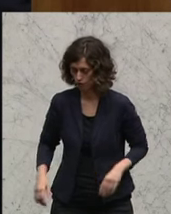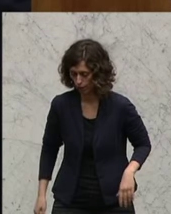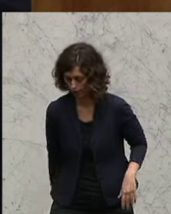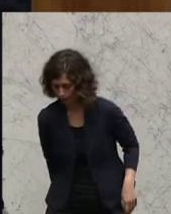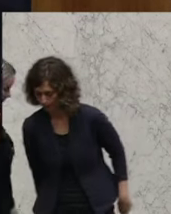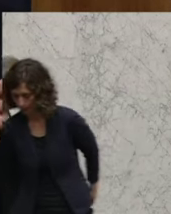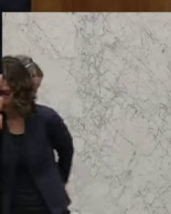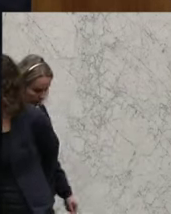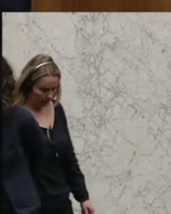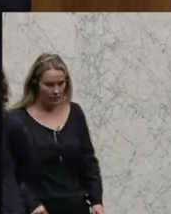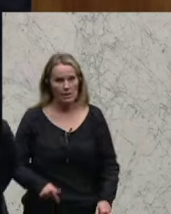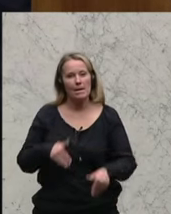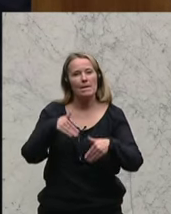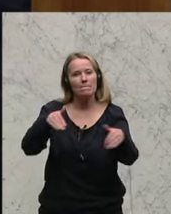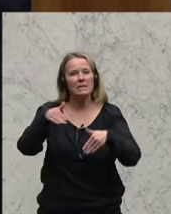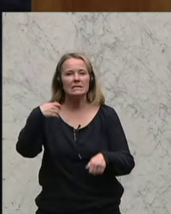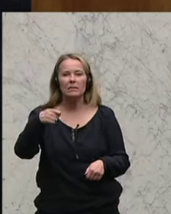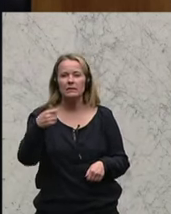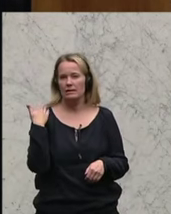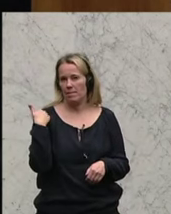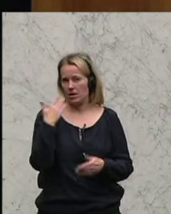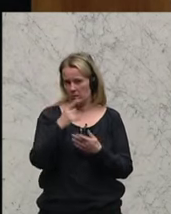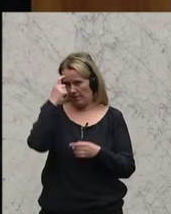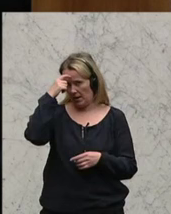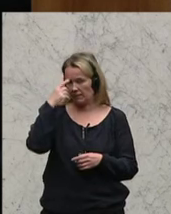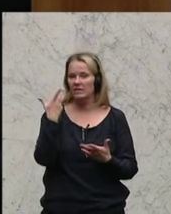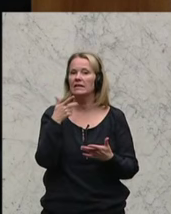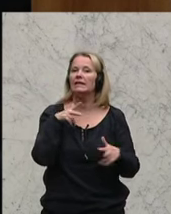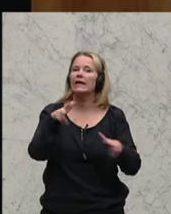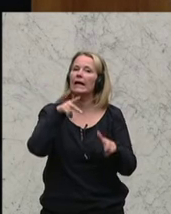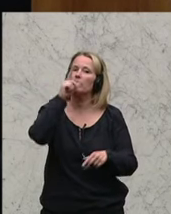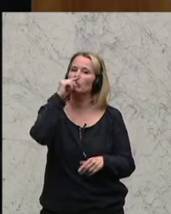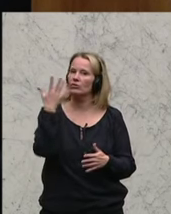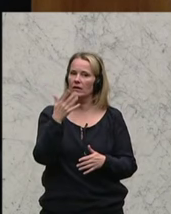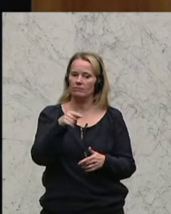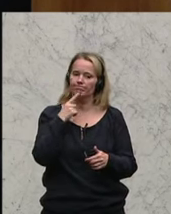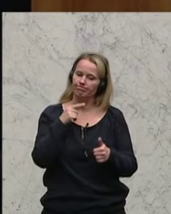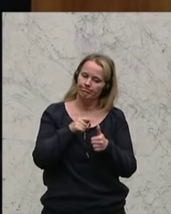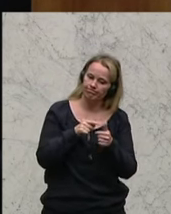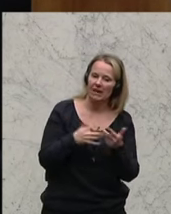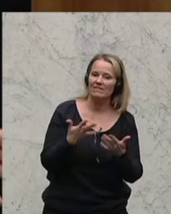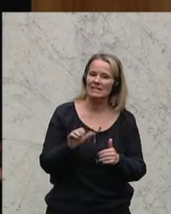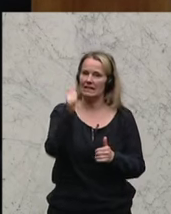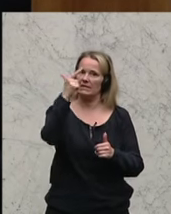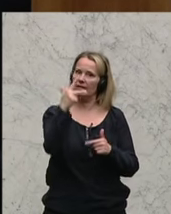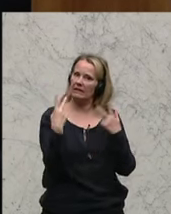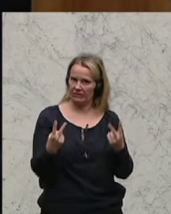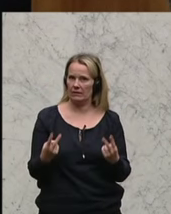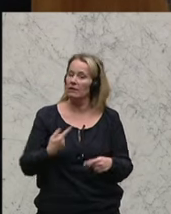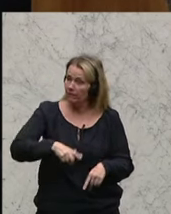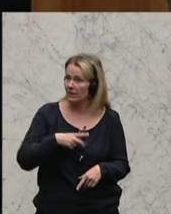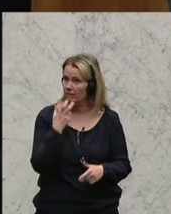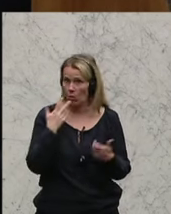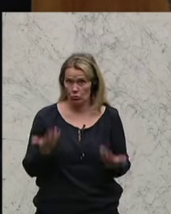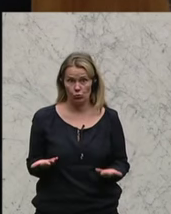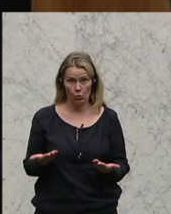Der Ministerpräsident Wilson hat einmal gemeint, Regieren heißt Prioritäten setzen. Und das wollen wir. Wir wollen